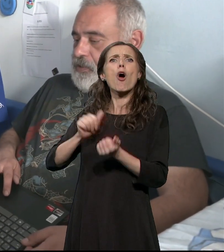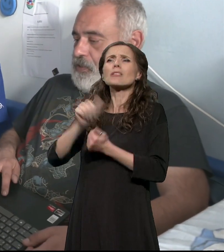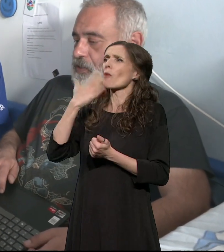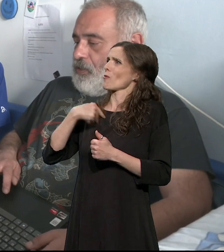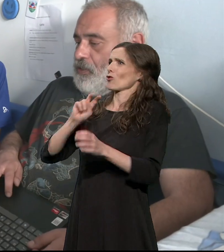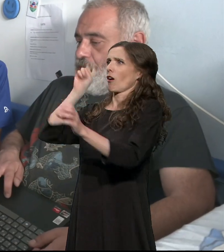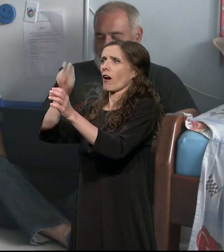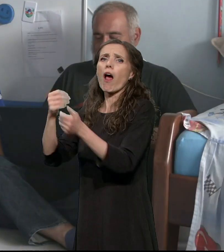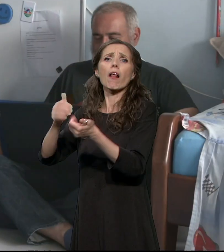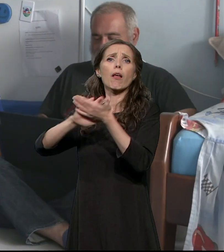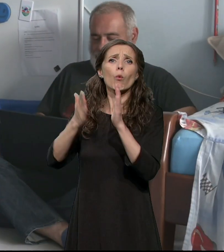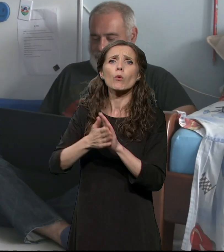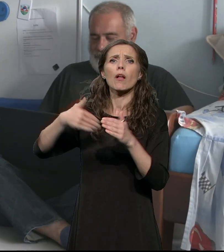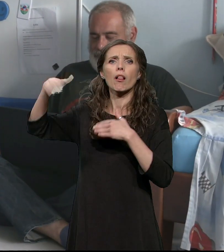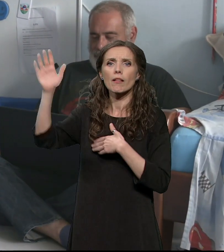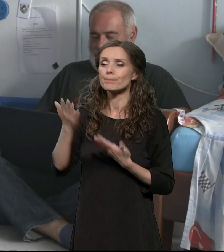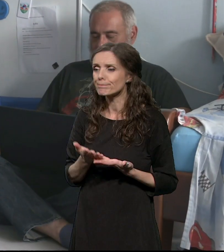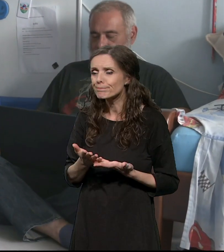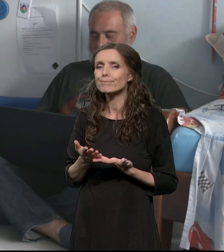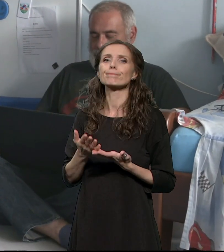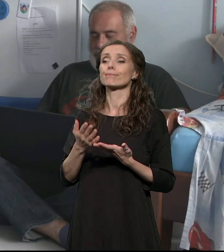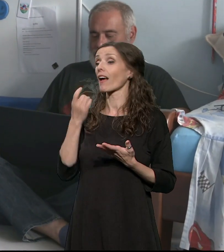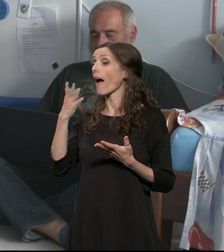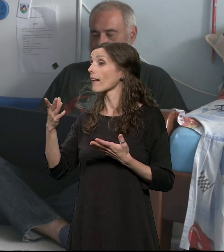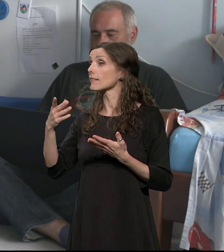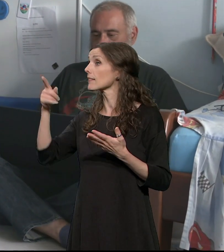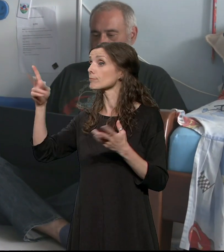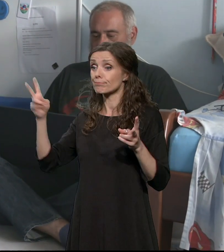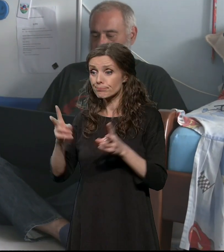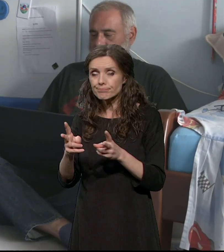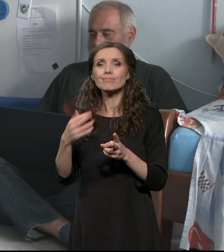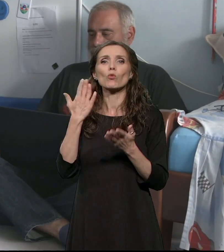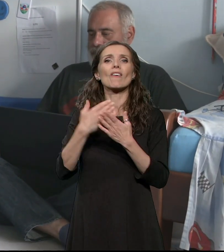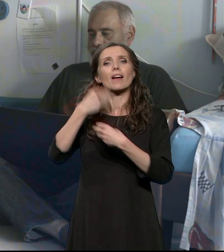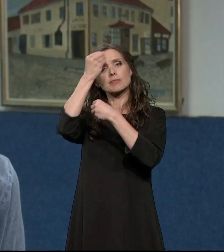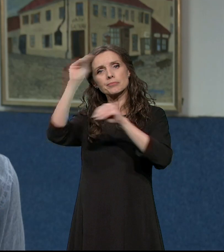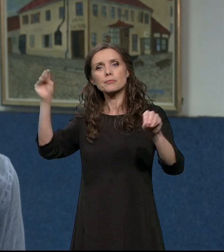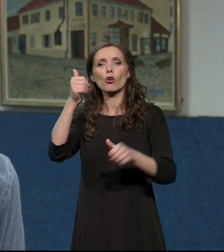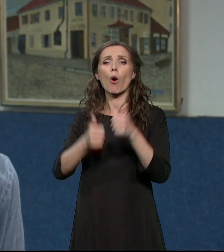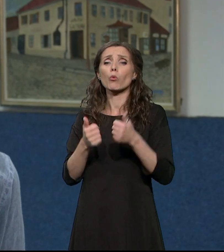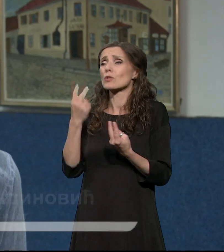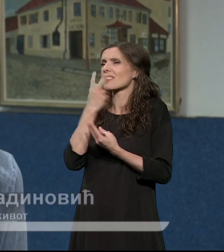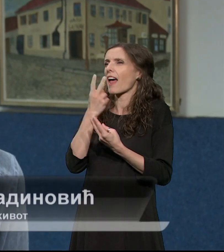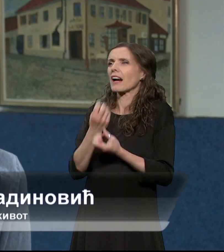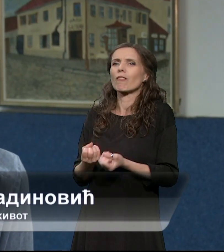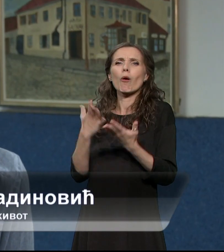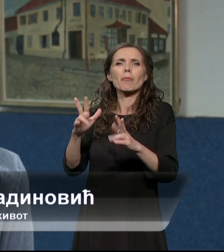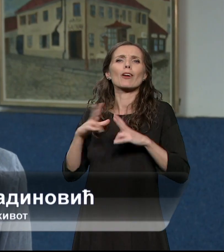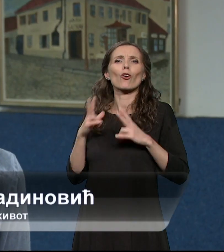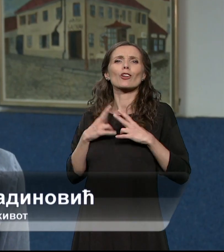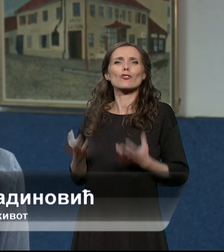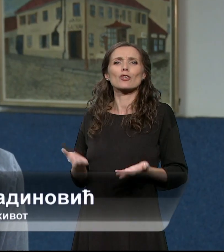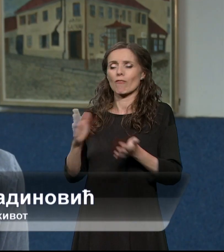dalje. Tako da mi onda raspišemo konkurs, ali po prirodi svačijeg života ljudi kad prođu